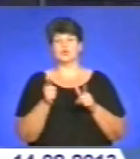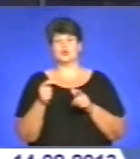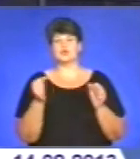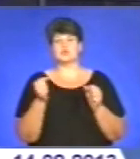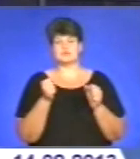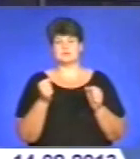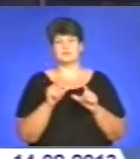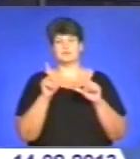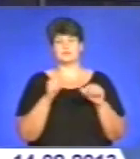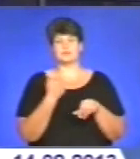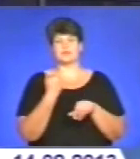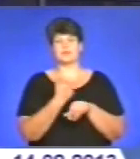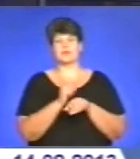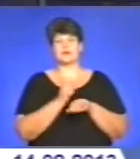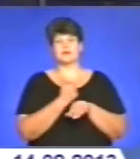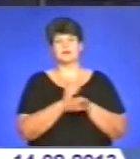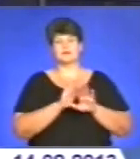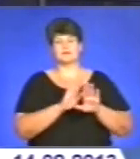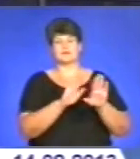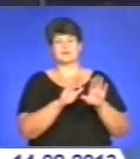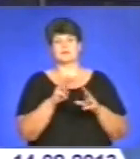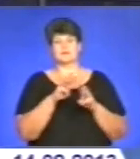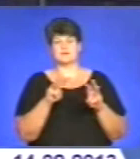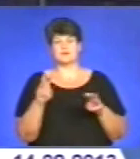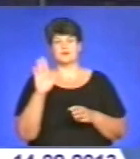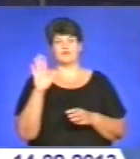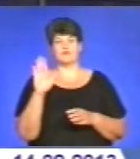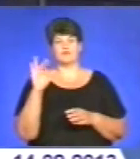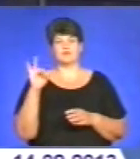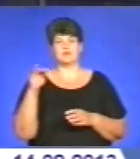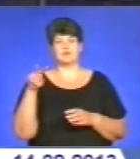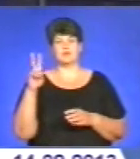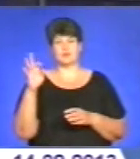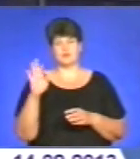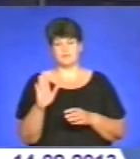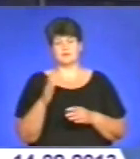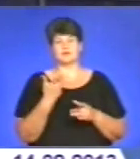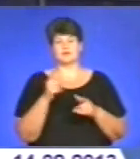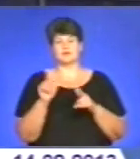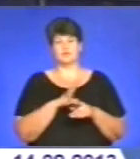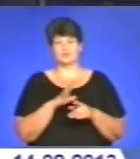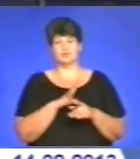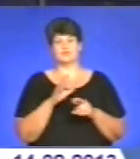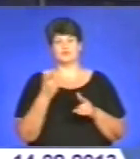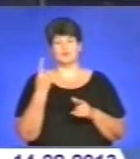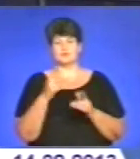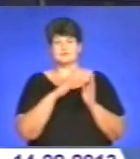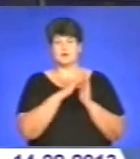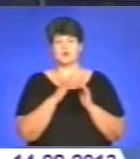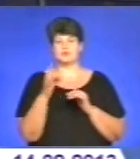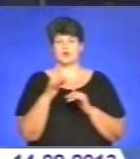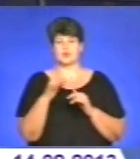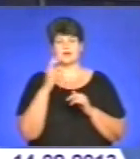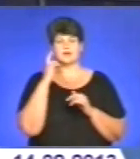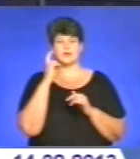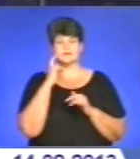віце-прем'єр-міністр Олександр Вілкул. Він побував в одному зі спальних районів столиці Троєщина. Там, в одному з мікрорайонів,